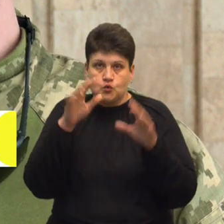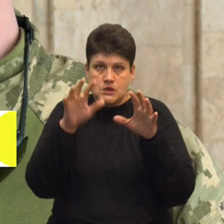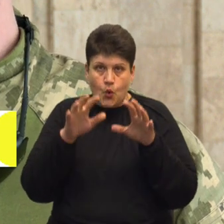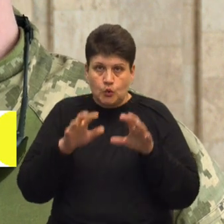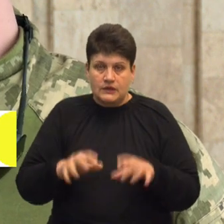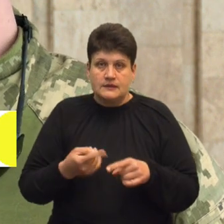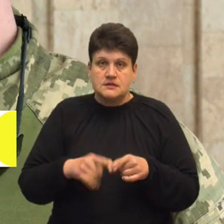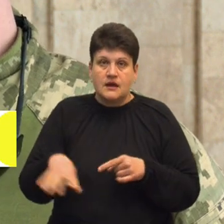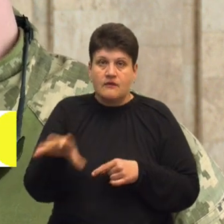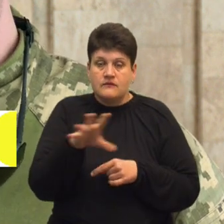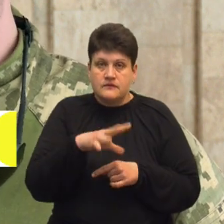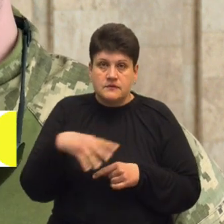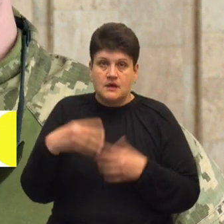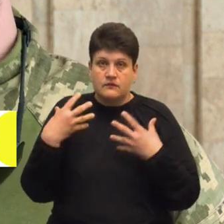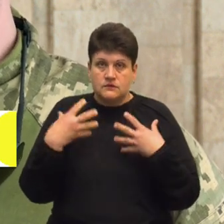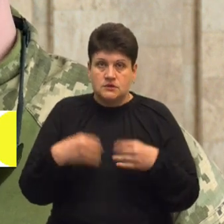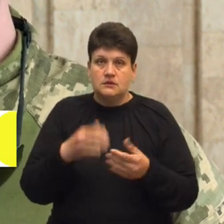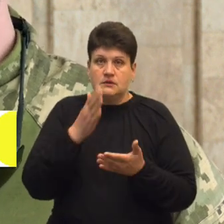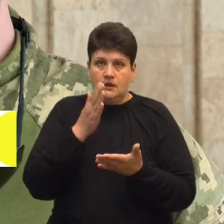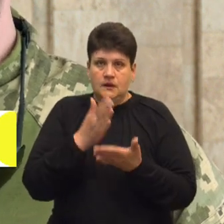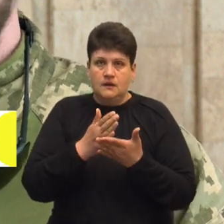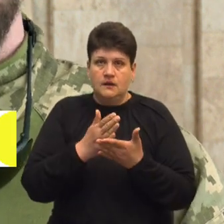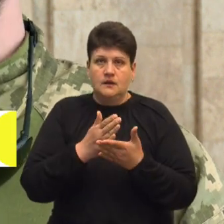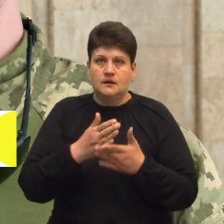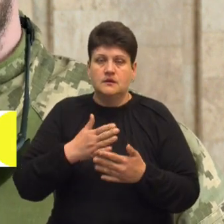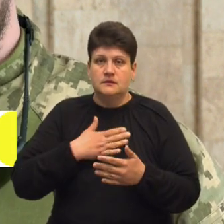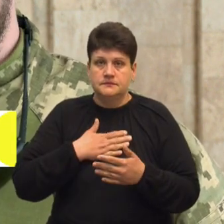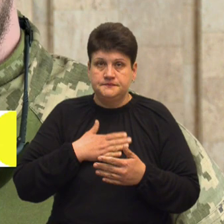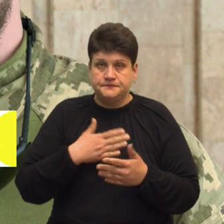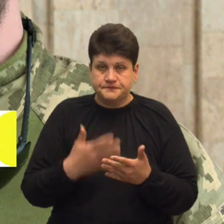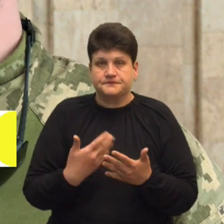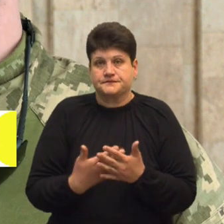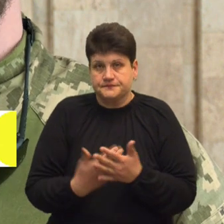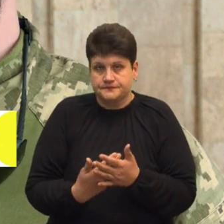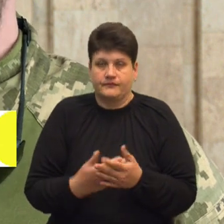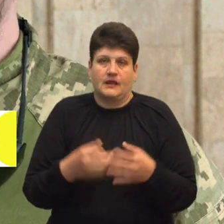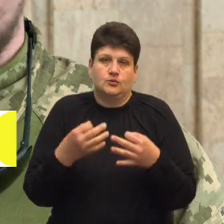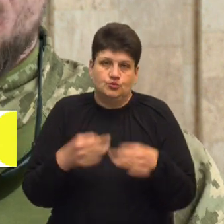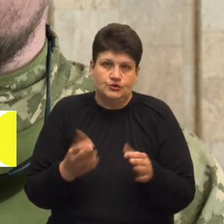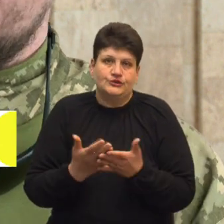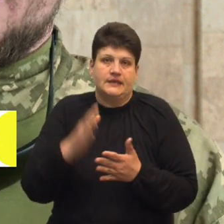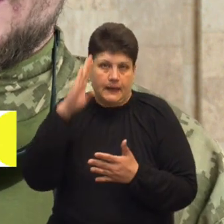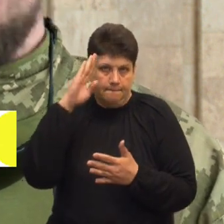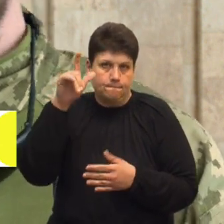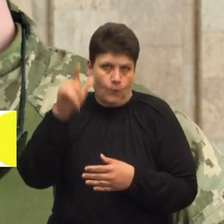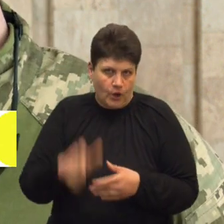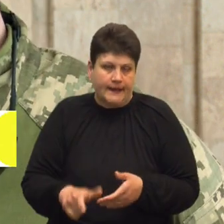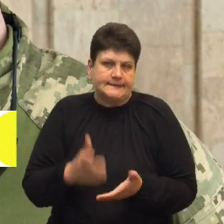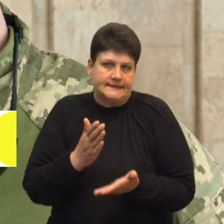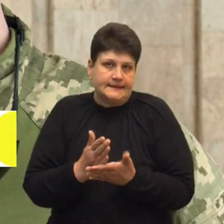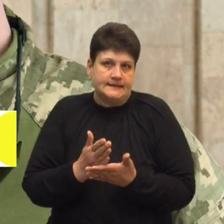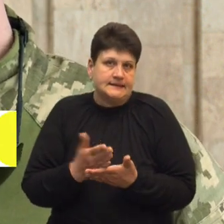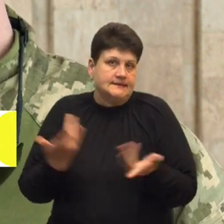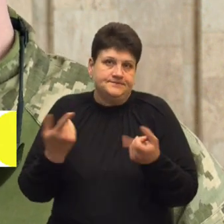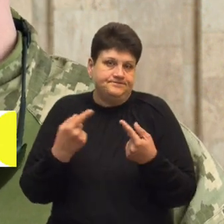це все вже є в наших законах. Тобто, допустимо, якщо є якийсь боєць, у якого є нетрадиційні